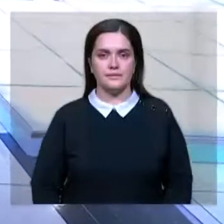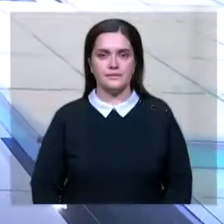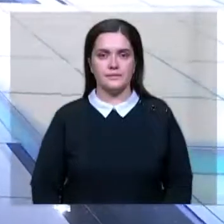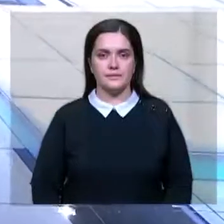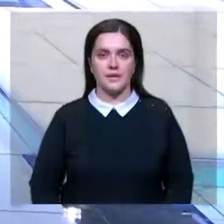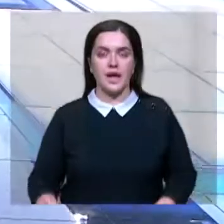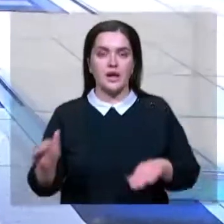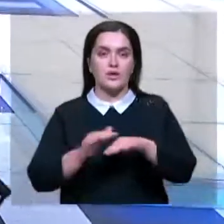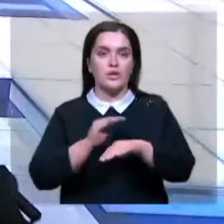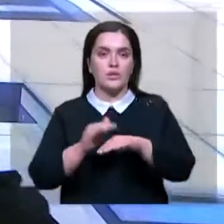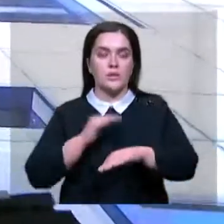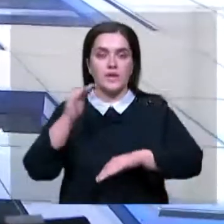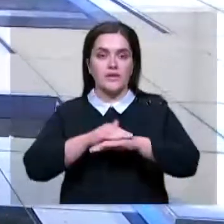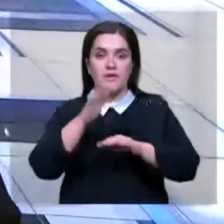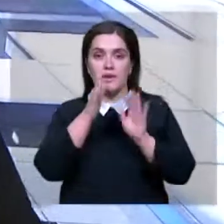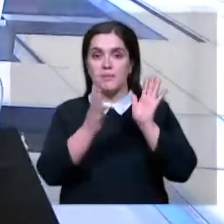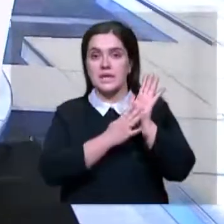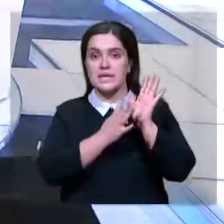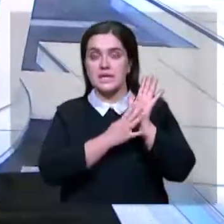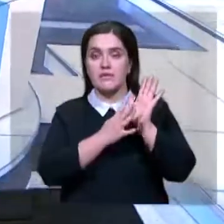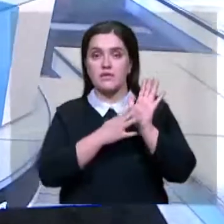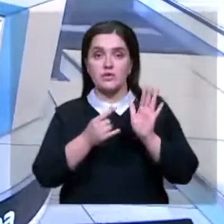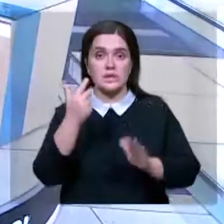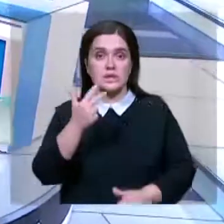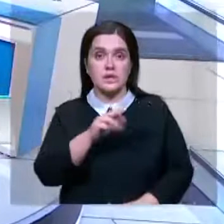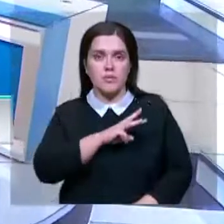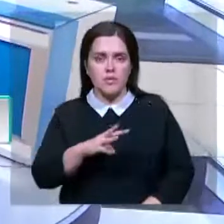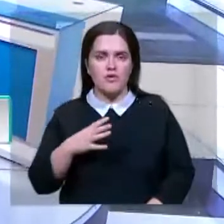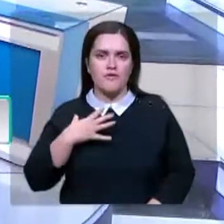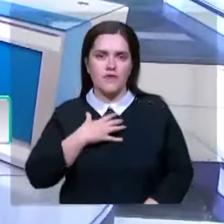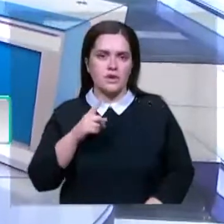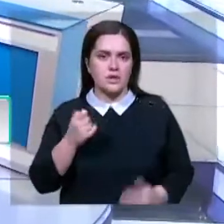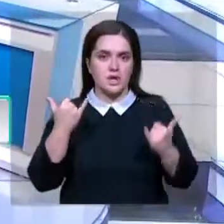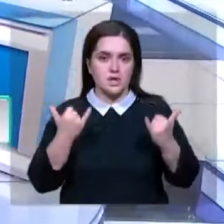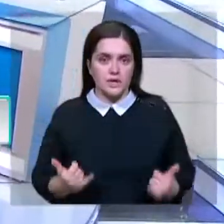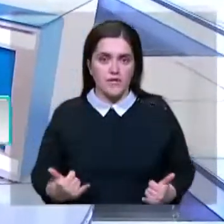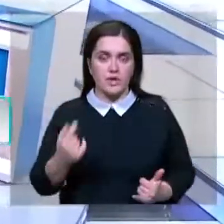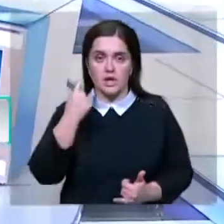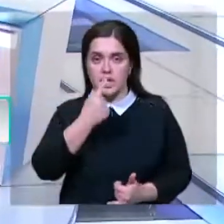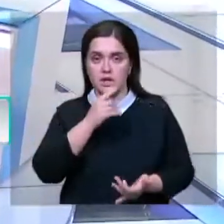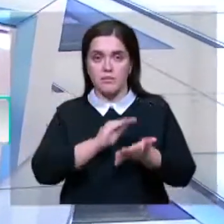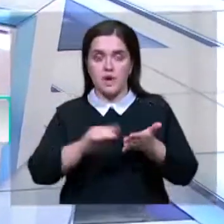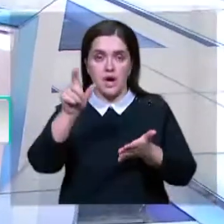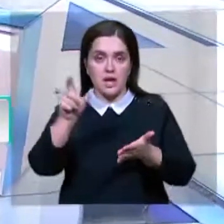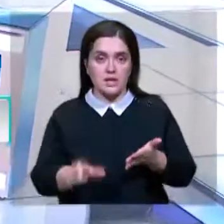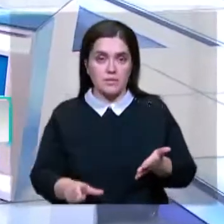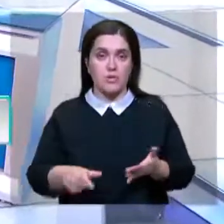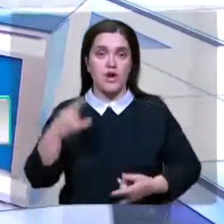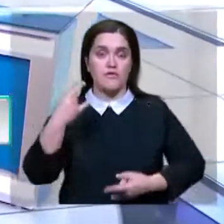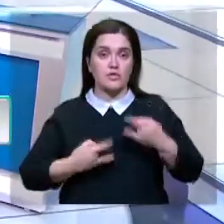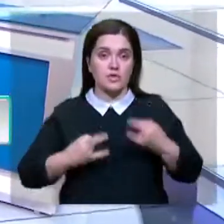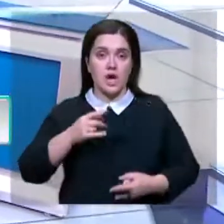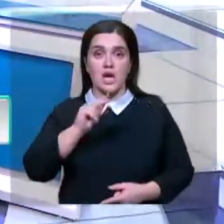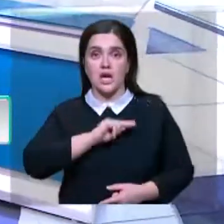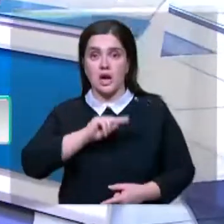Добрый вечер, 21.00 в столице в ближайшие полчаса о самом важном за сегодня глазами наших корреспондентов. В студии для вас